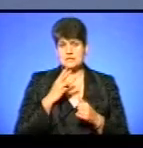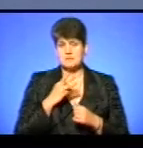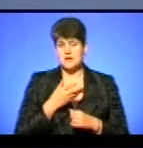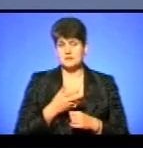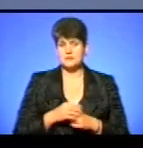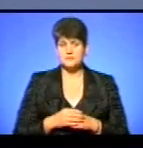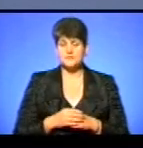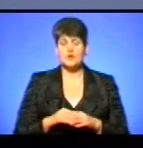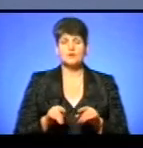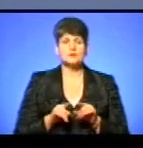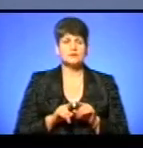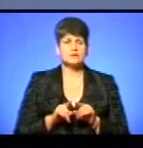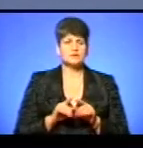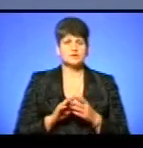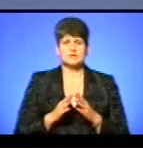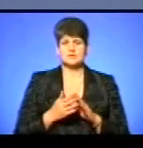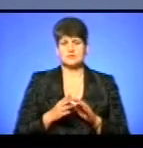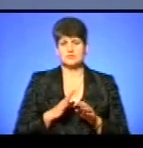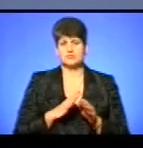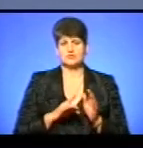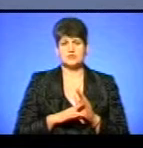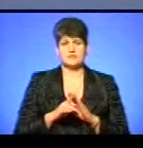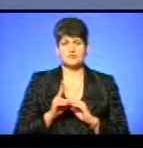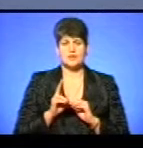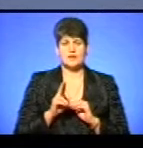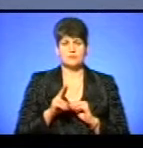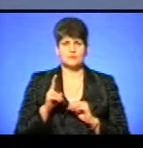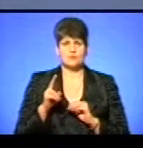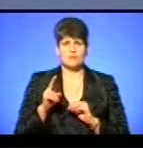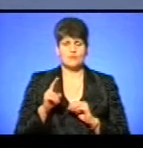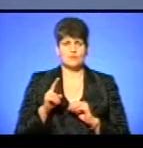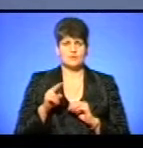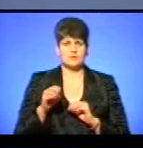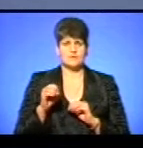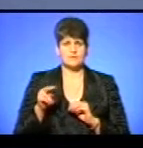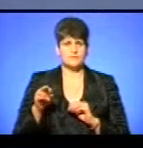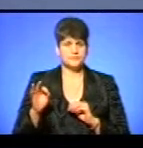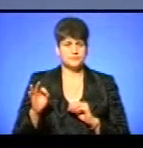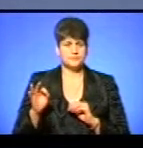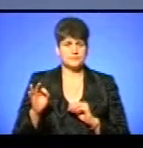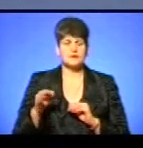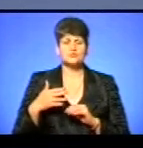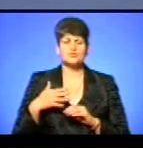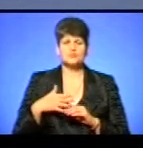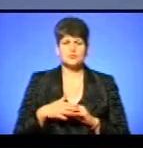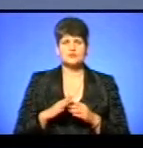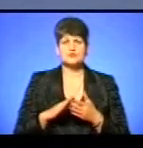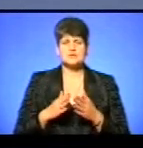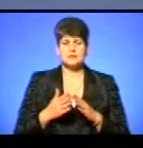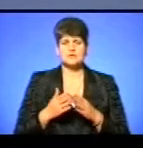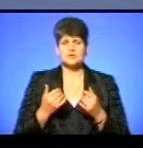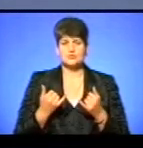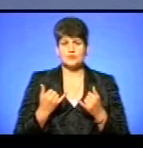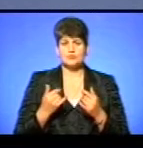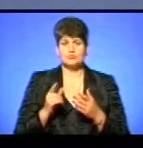Аналогічна ситуація почалася в тролейбусному парку. Зрозуміло, що станом на сьогодні повинно на маршрутну